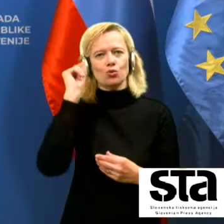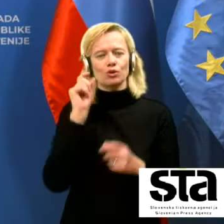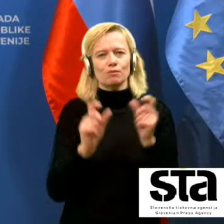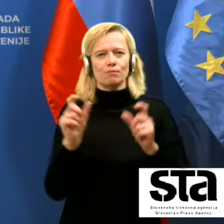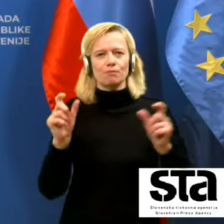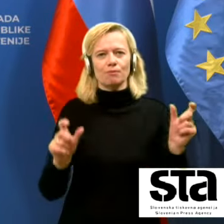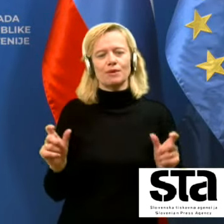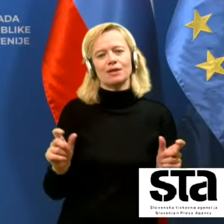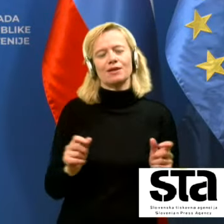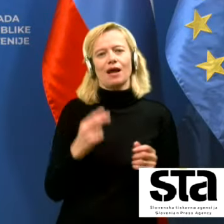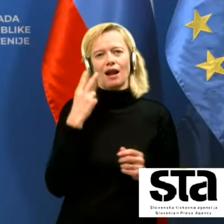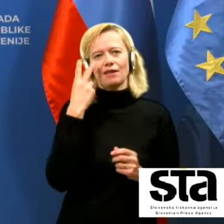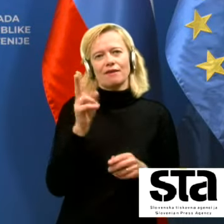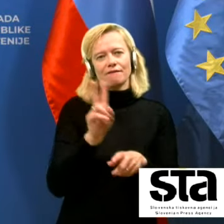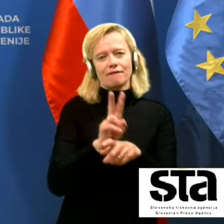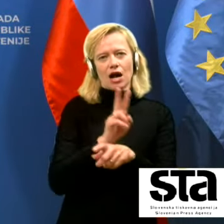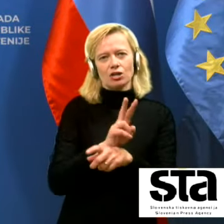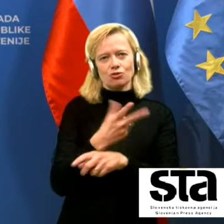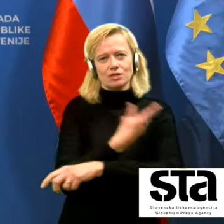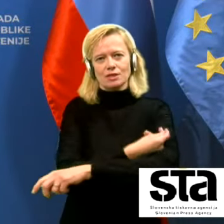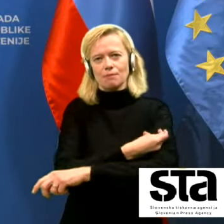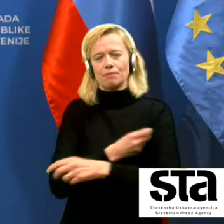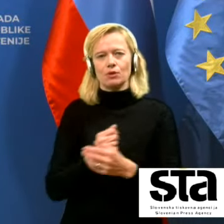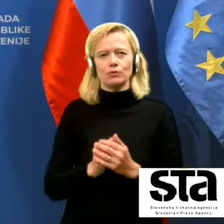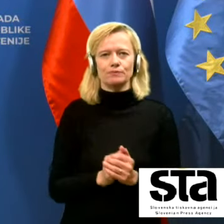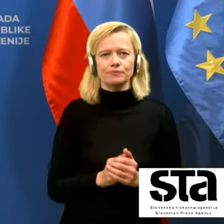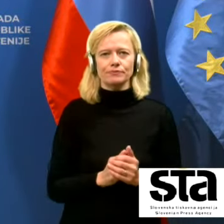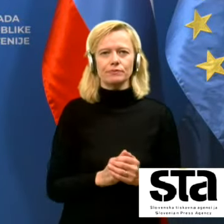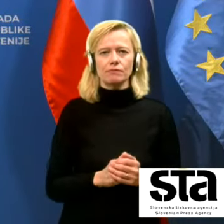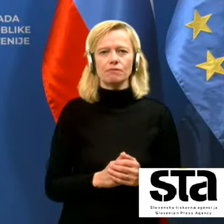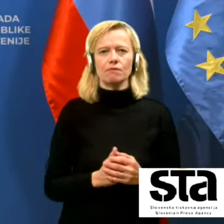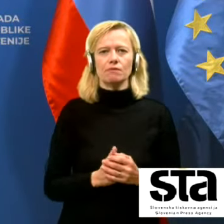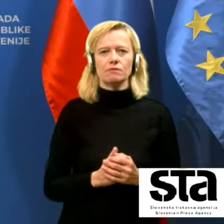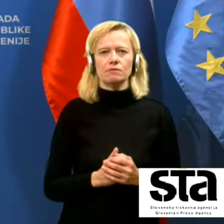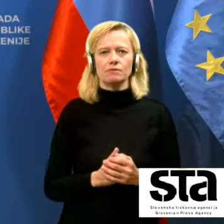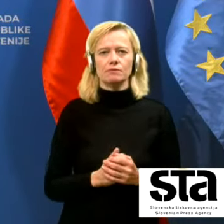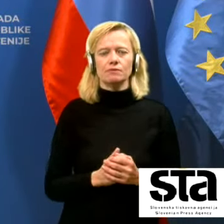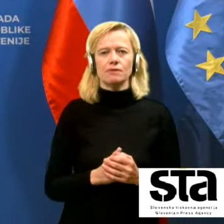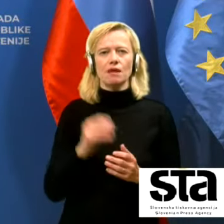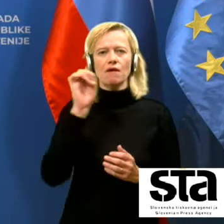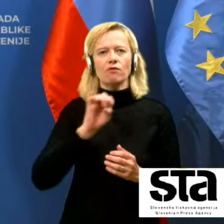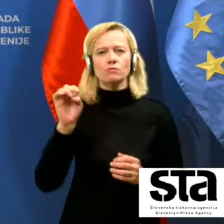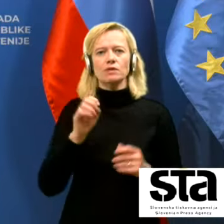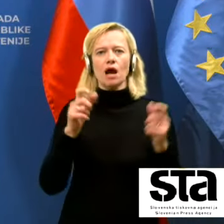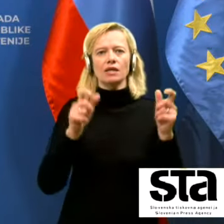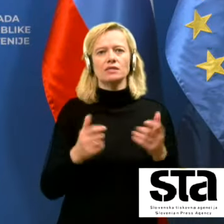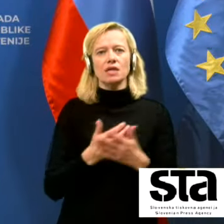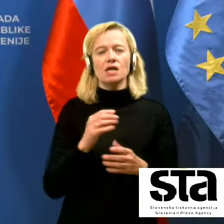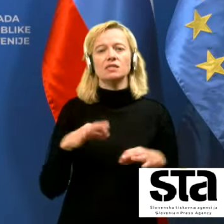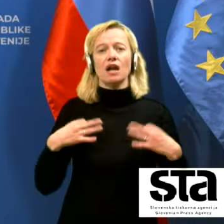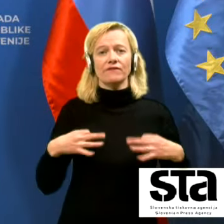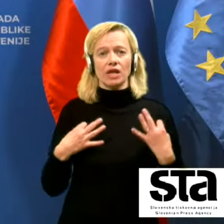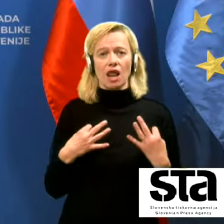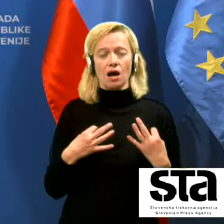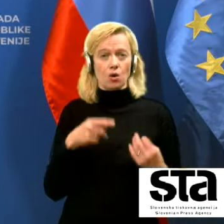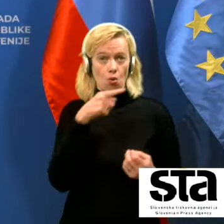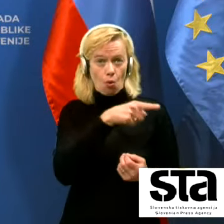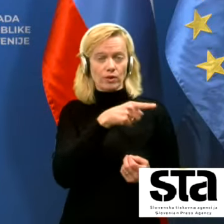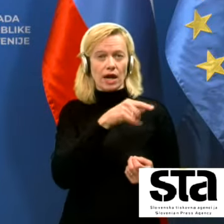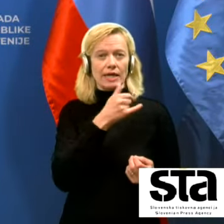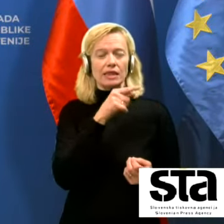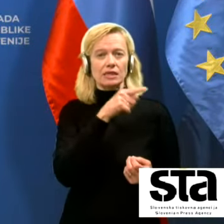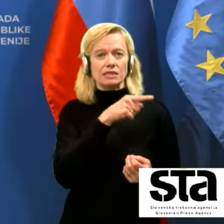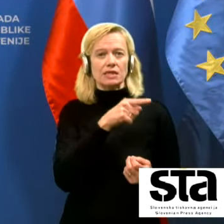varnosti cepiv in Evropska agencija za zdravila je ena tistih ki zelo